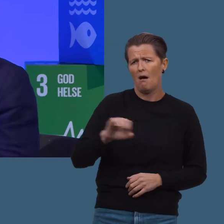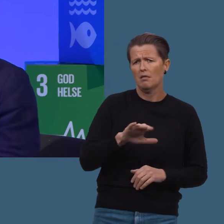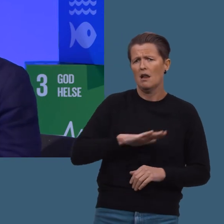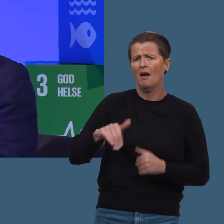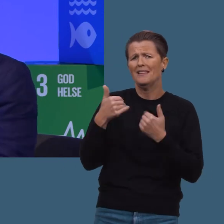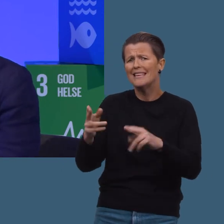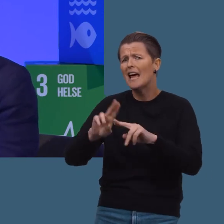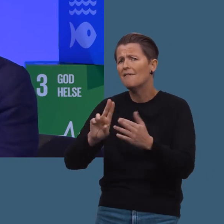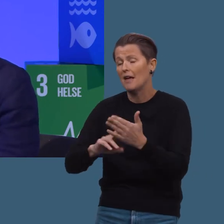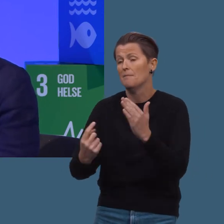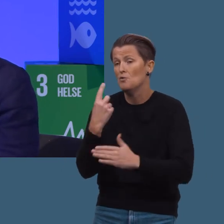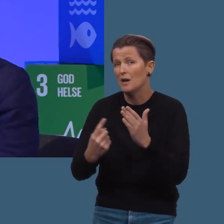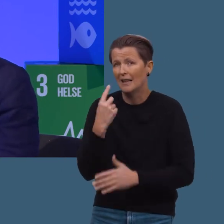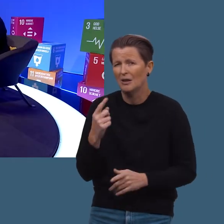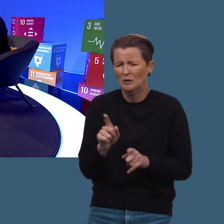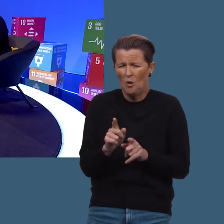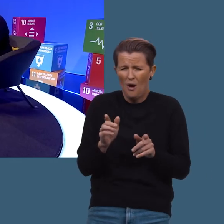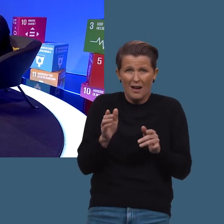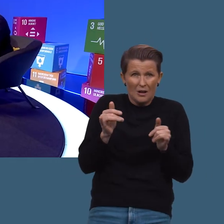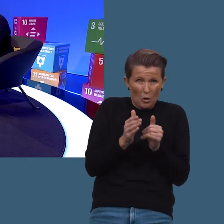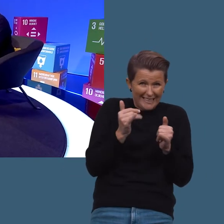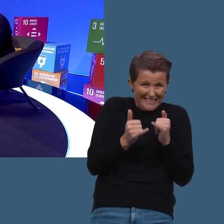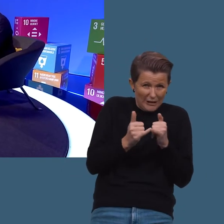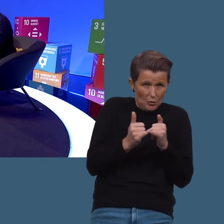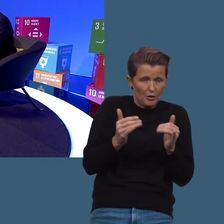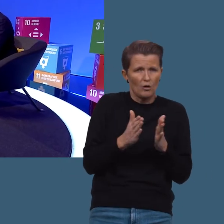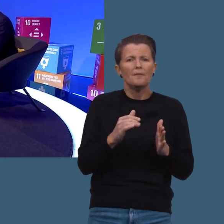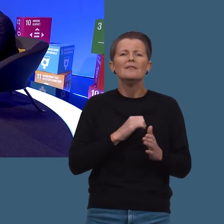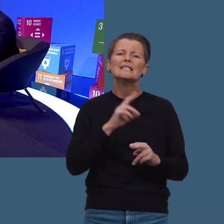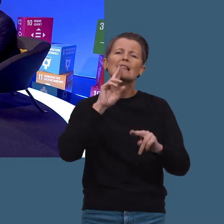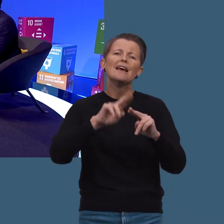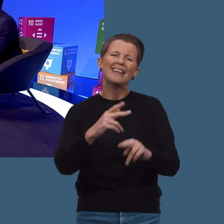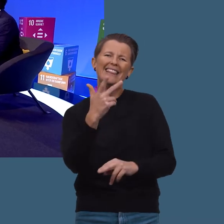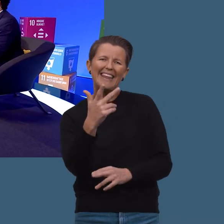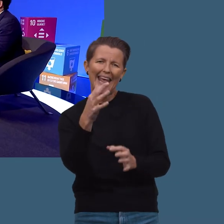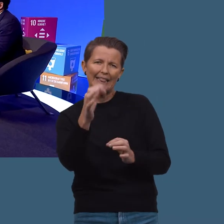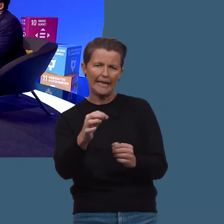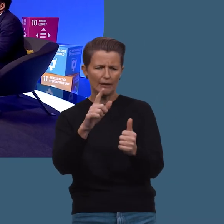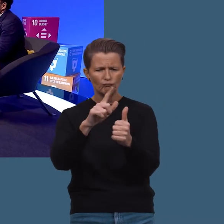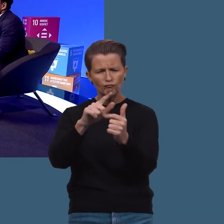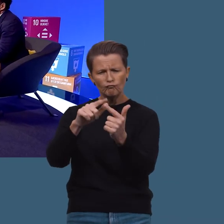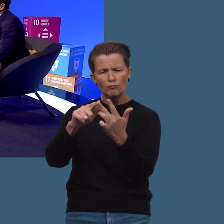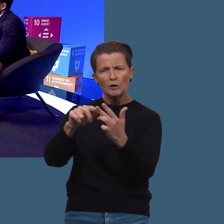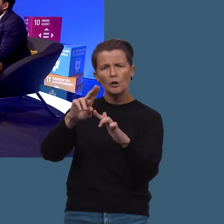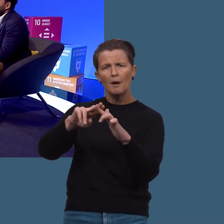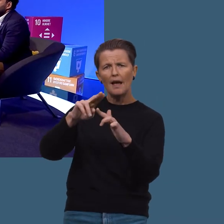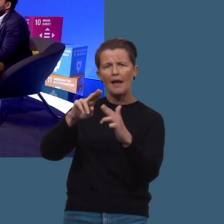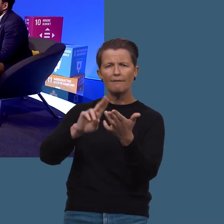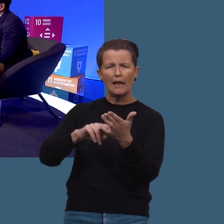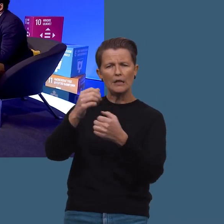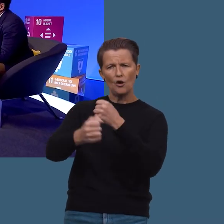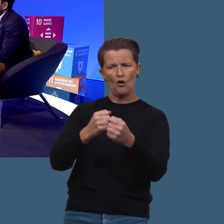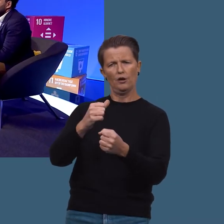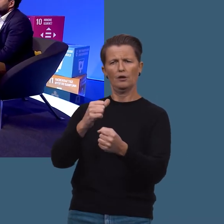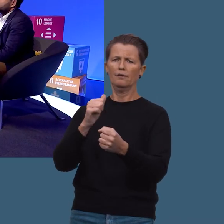FN muligheten til å gjøre det. Og så helt kort til slutt, Arvin, hvis du skal bare nevne tre ting som FN gjør når de